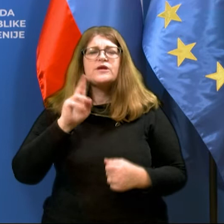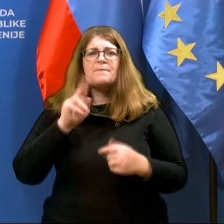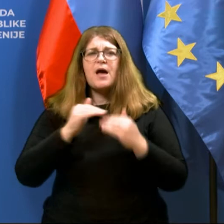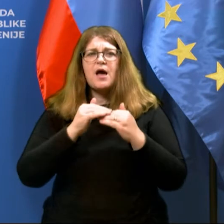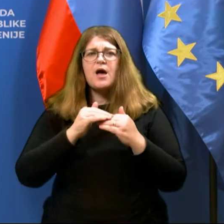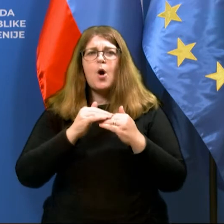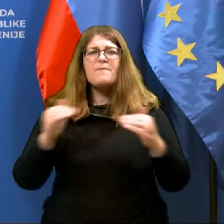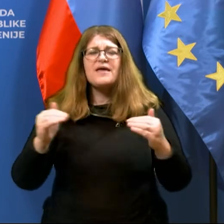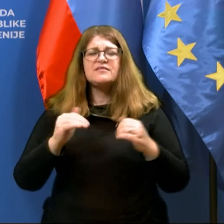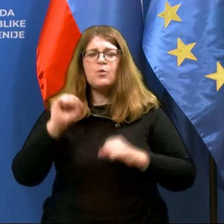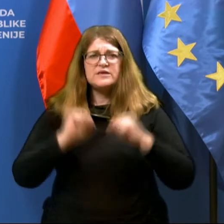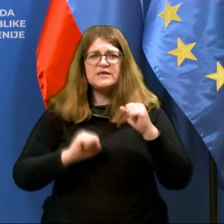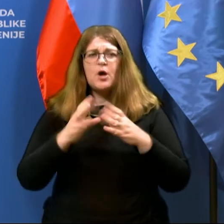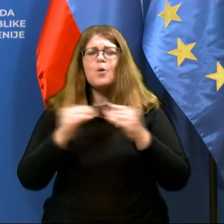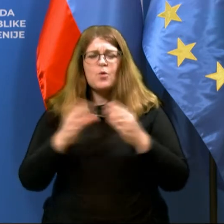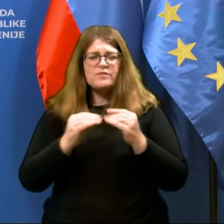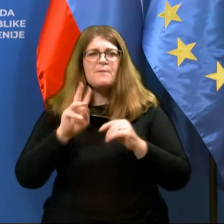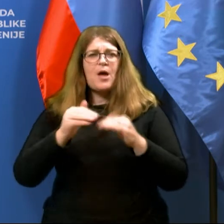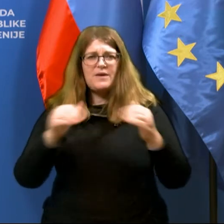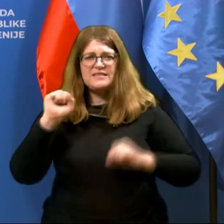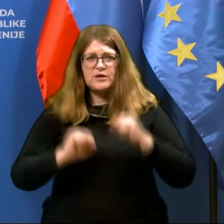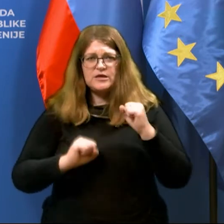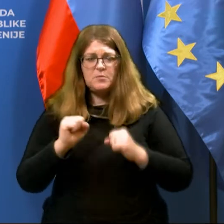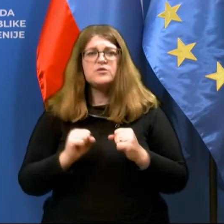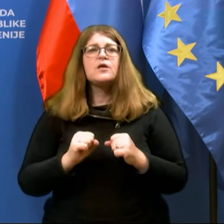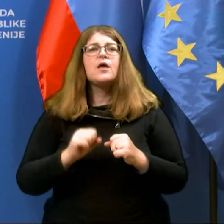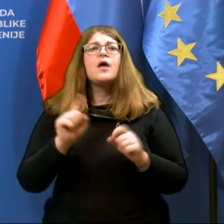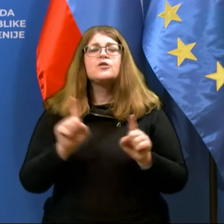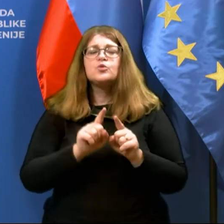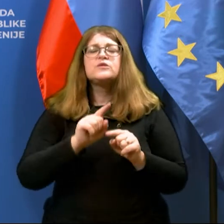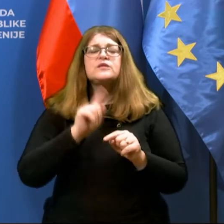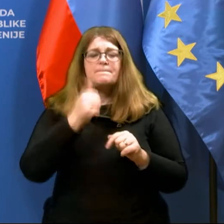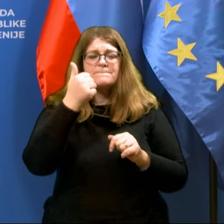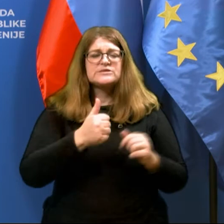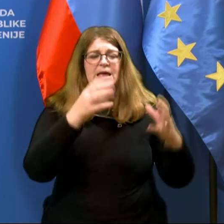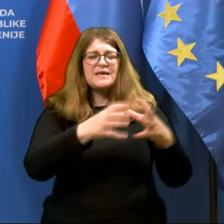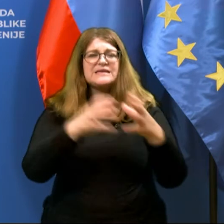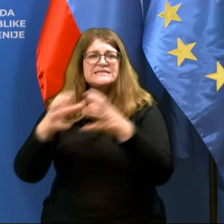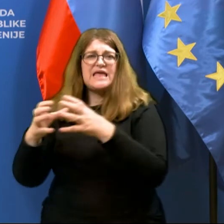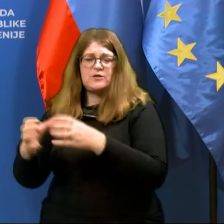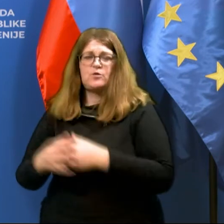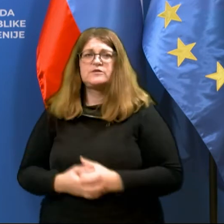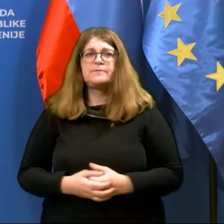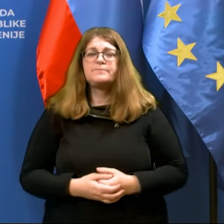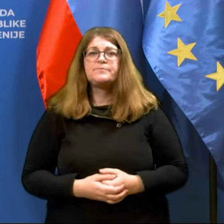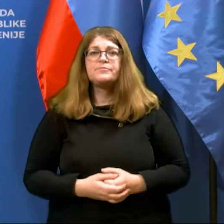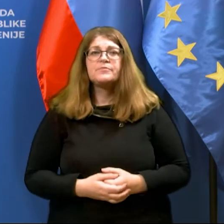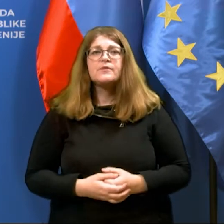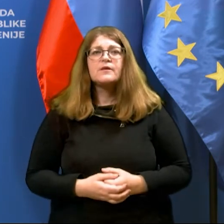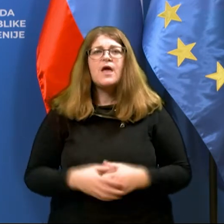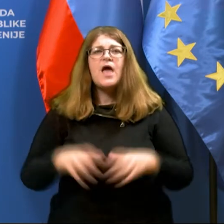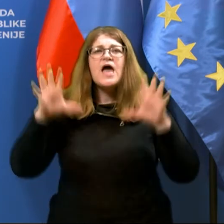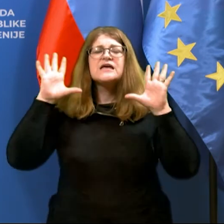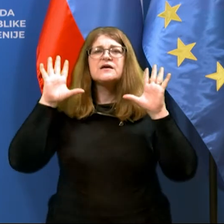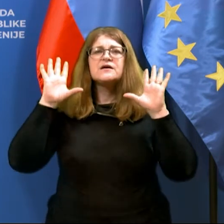uro zjutraj, ravno tako so omejeni na posamezne administrativne enote. V Slovaški velja